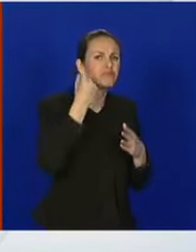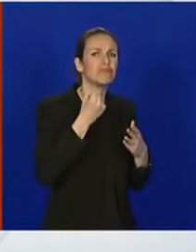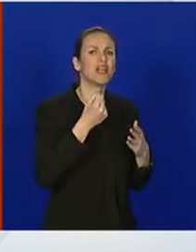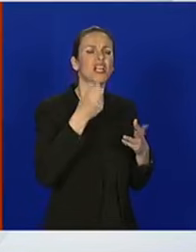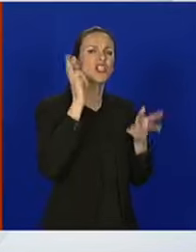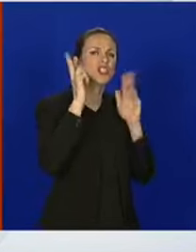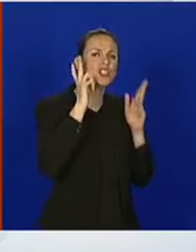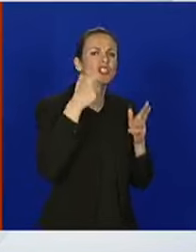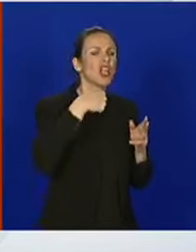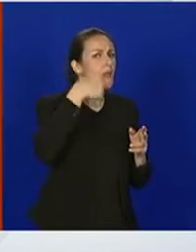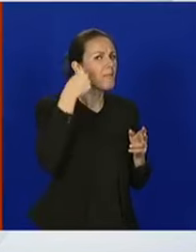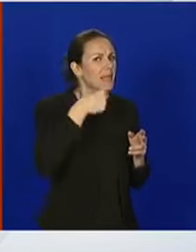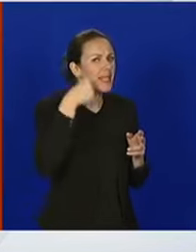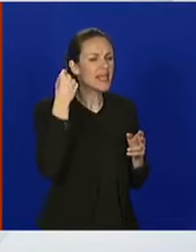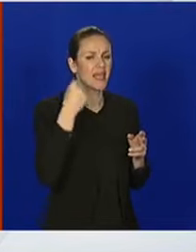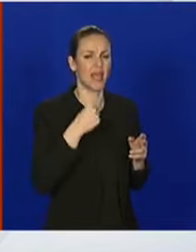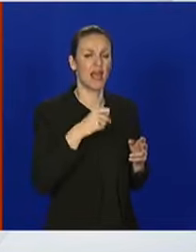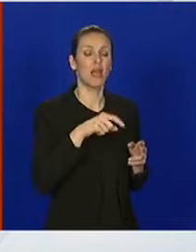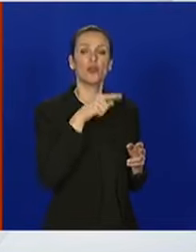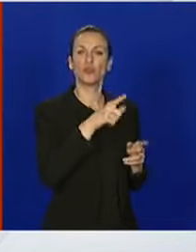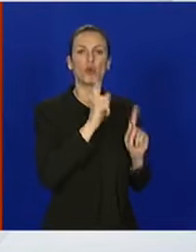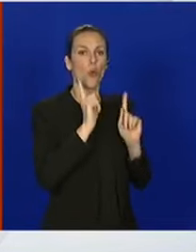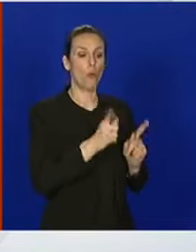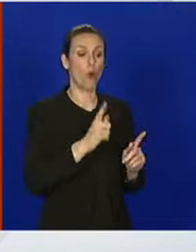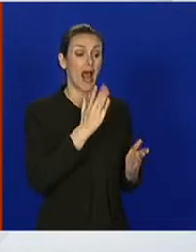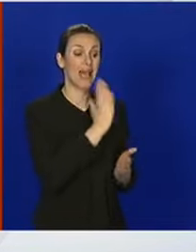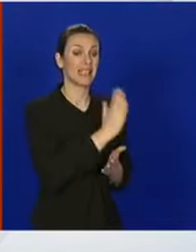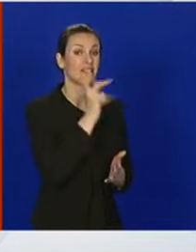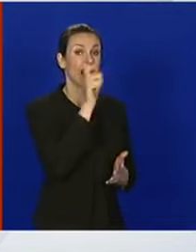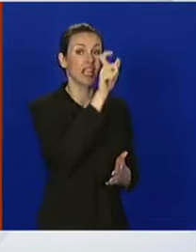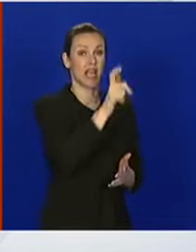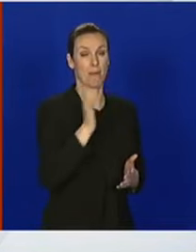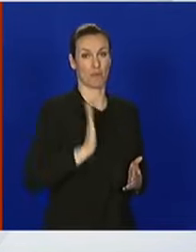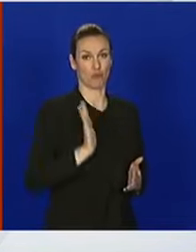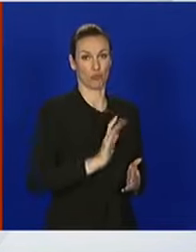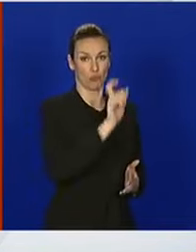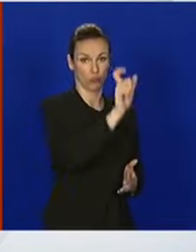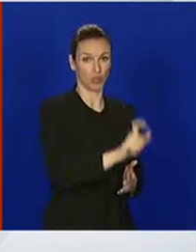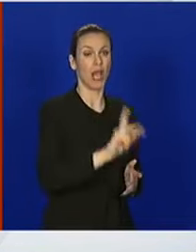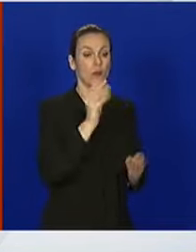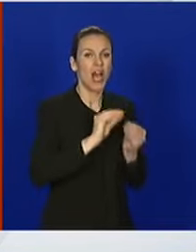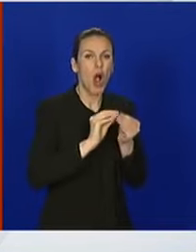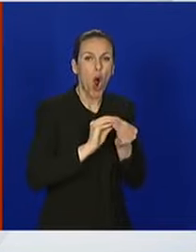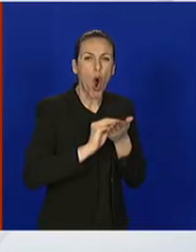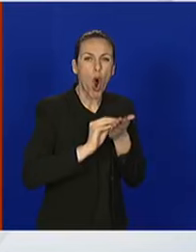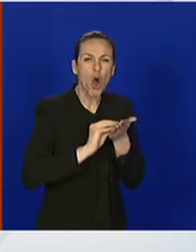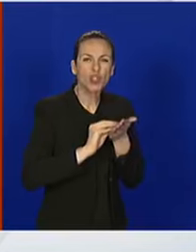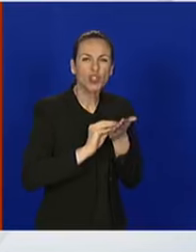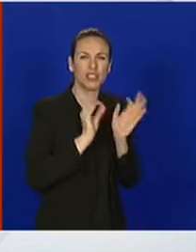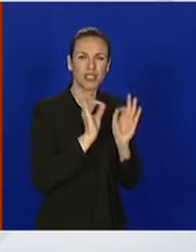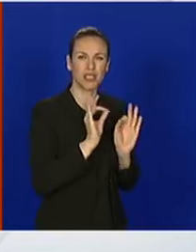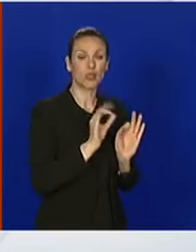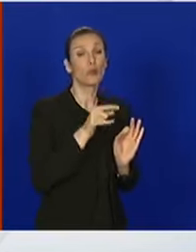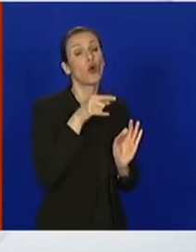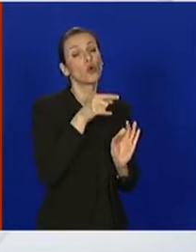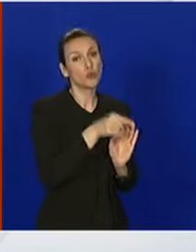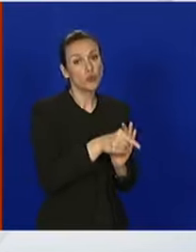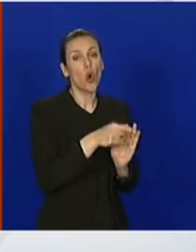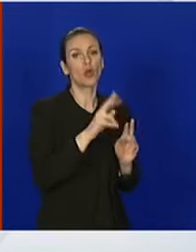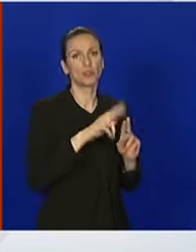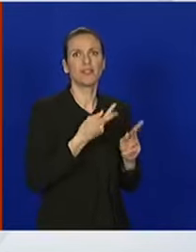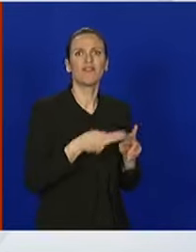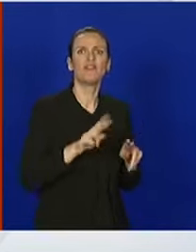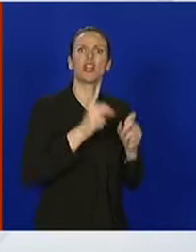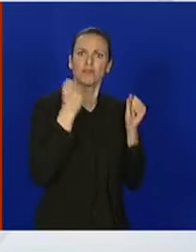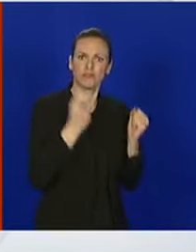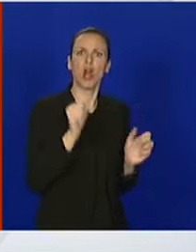šišanja i brijanja treba nakon svake mušterije dezinficirati. Dakle, to su stvari koje će biti pojačene,